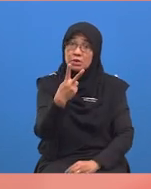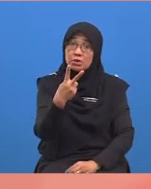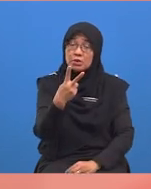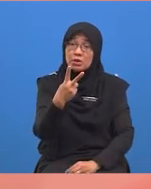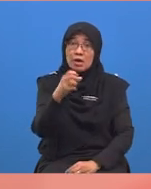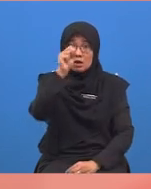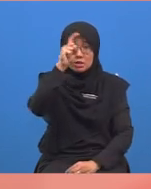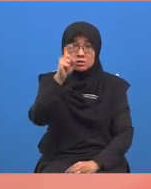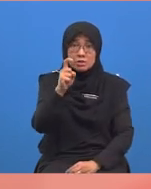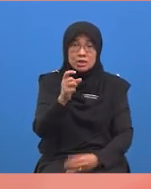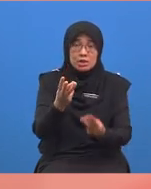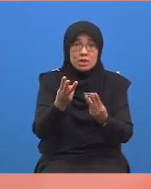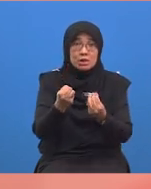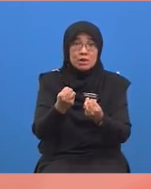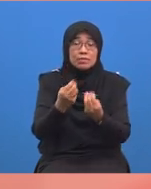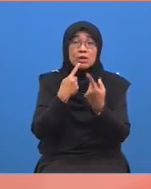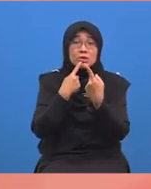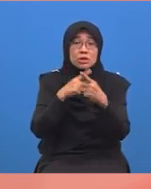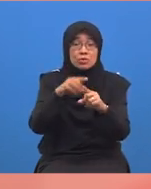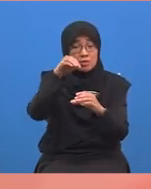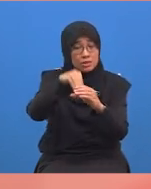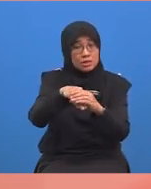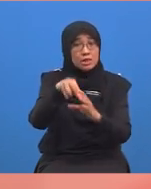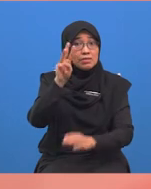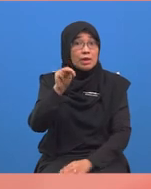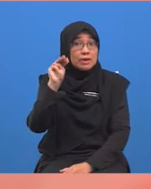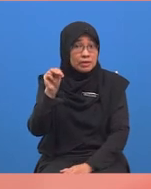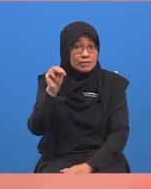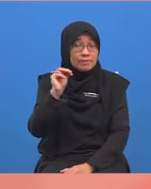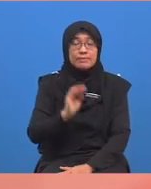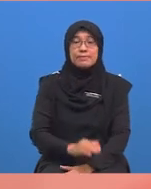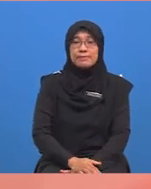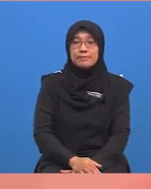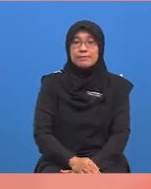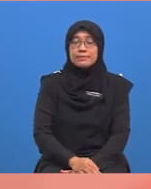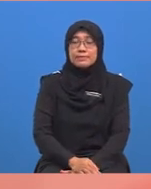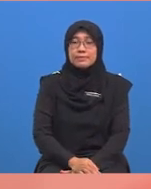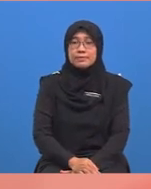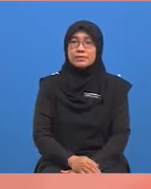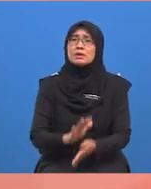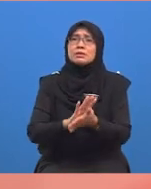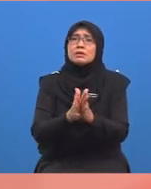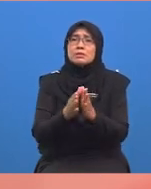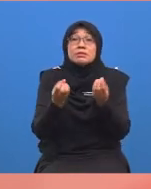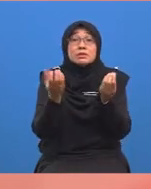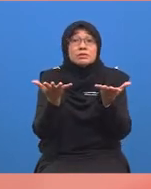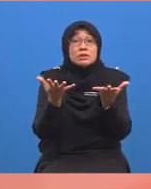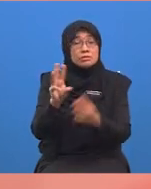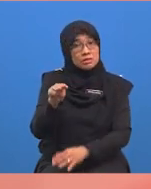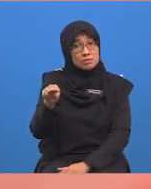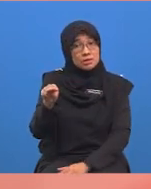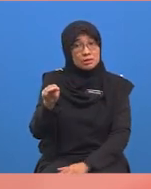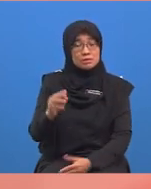soalan. Jawapan akhir, hendaklah dalam unit milimeter. Jadi, bagaimana murid-murid?